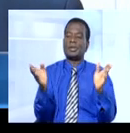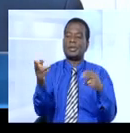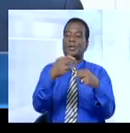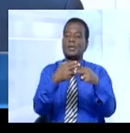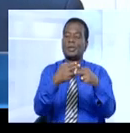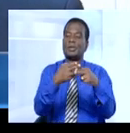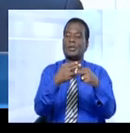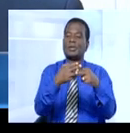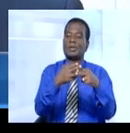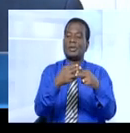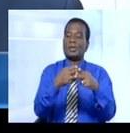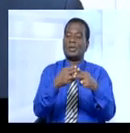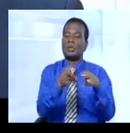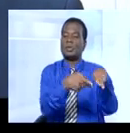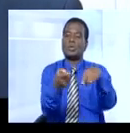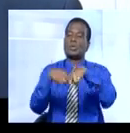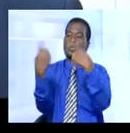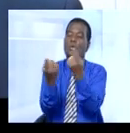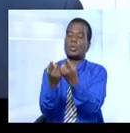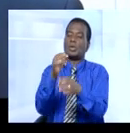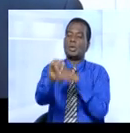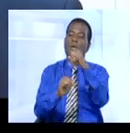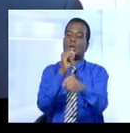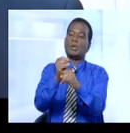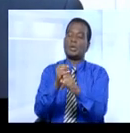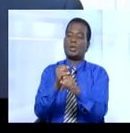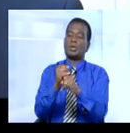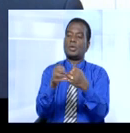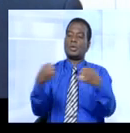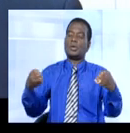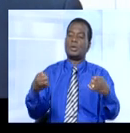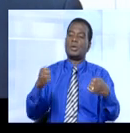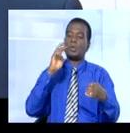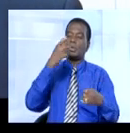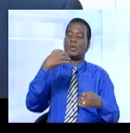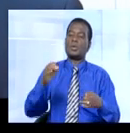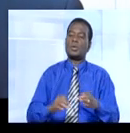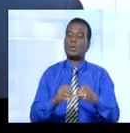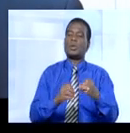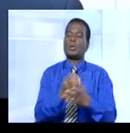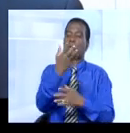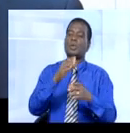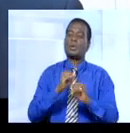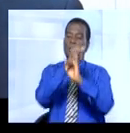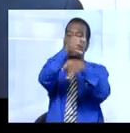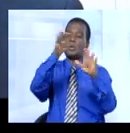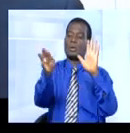du réseau international des agences francophones de promotion des investissements